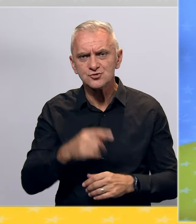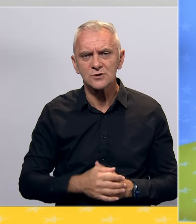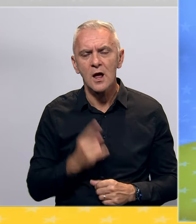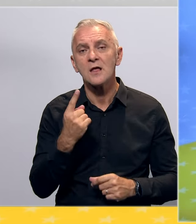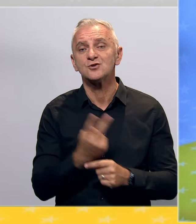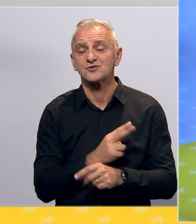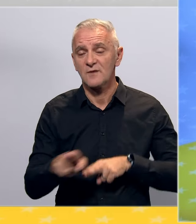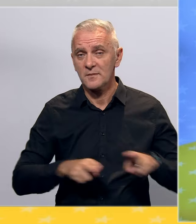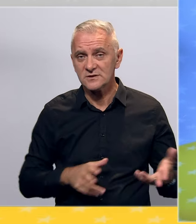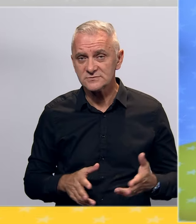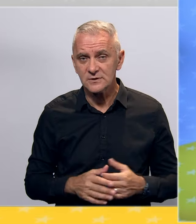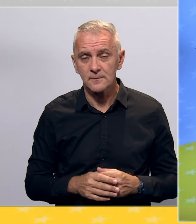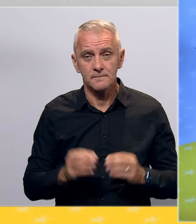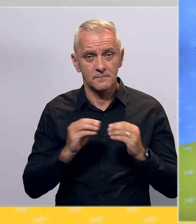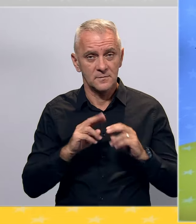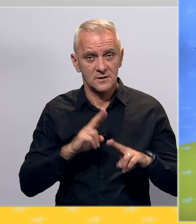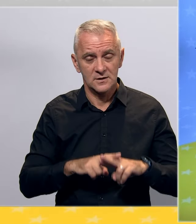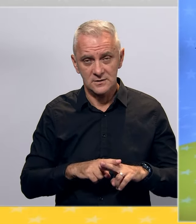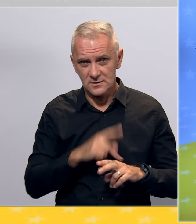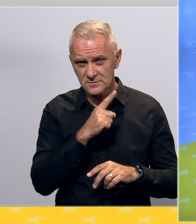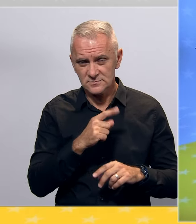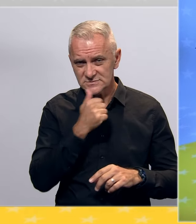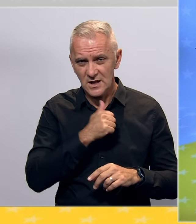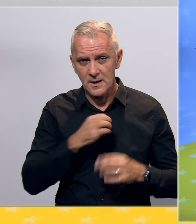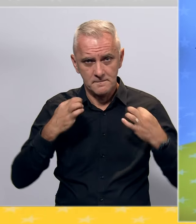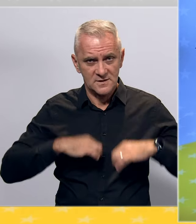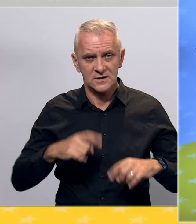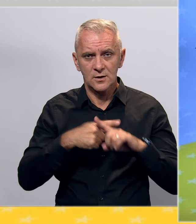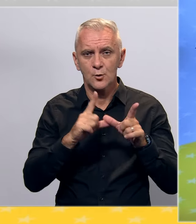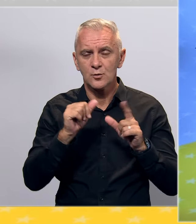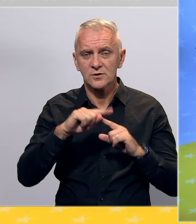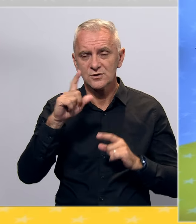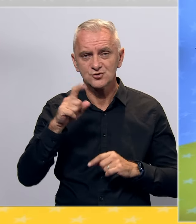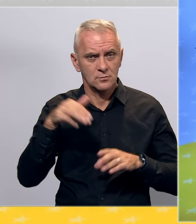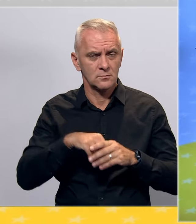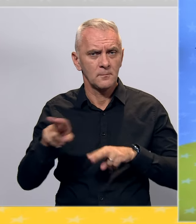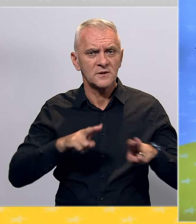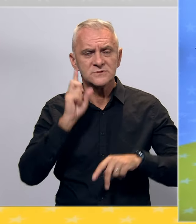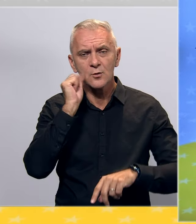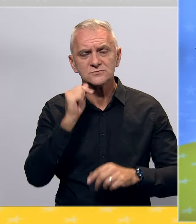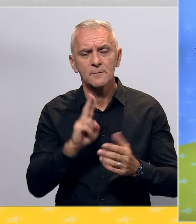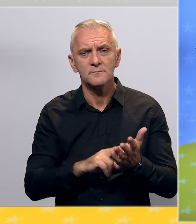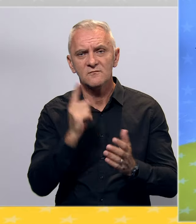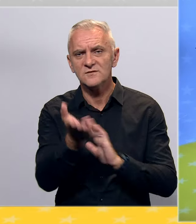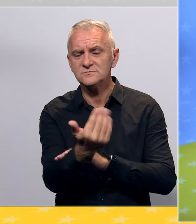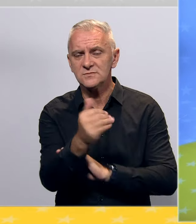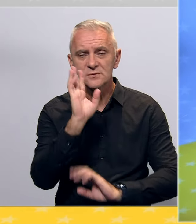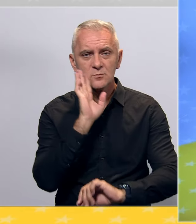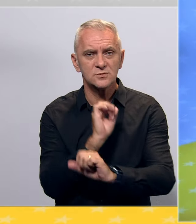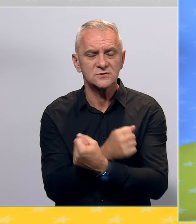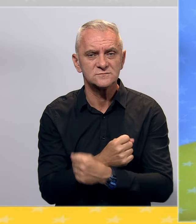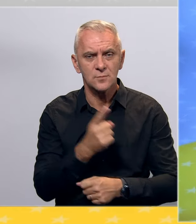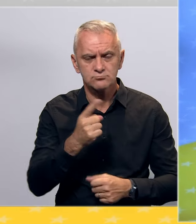ministra. Prijesni BH zelenih je dr. Seulit Hurtić, državni ministar za ljudska prava i izbjeljice Bosne i Hercegovine, uspješan BH